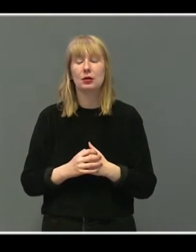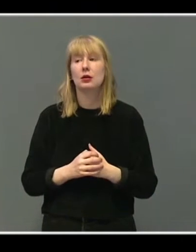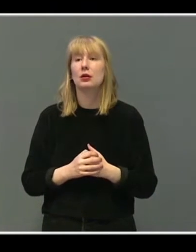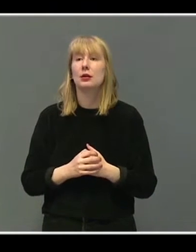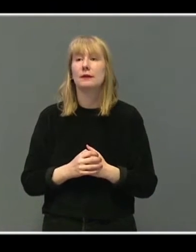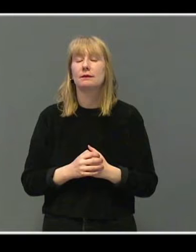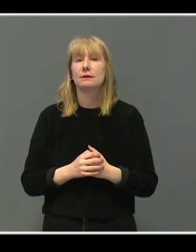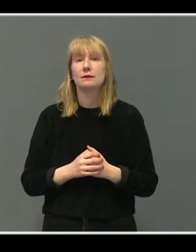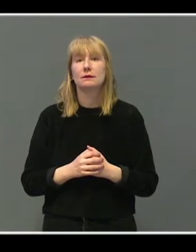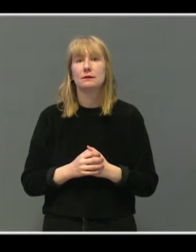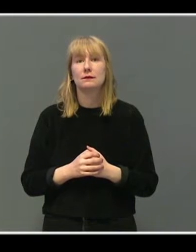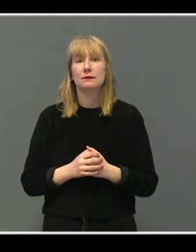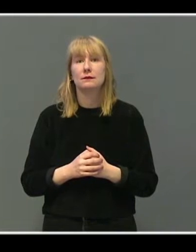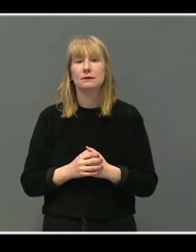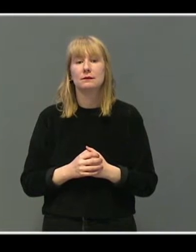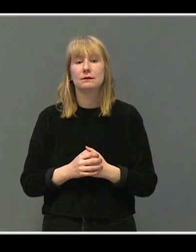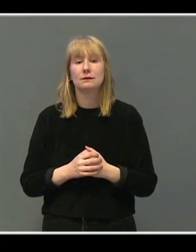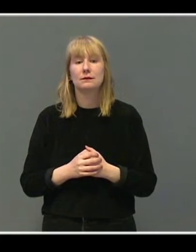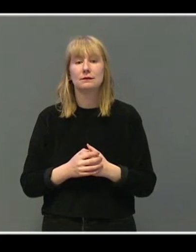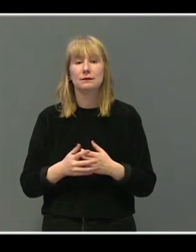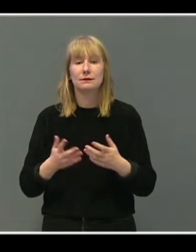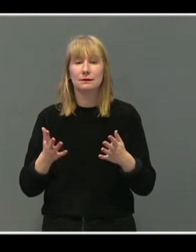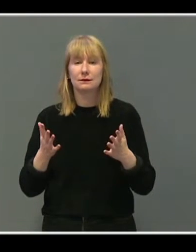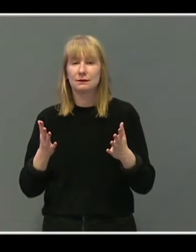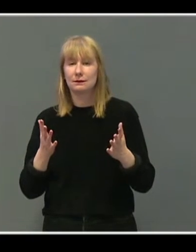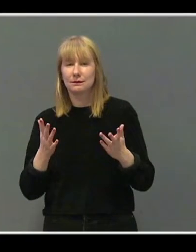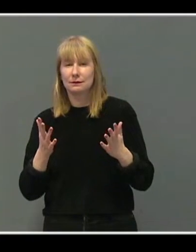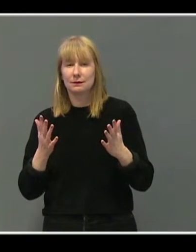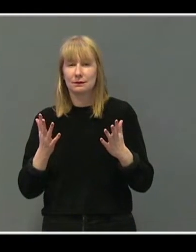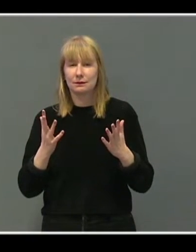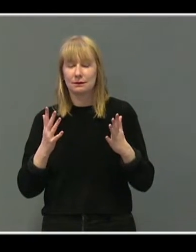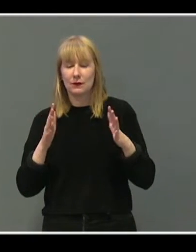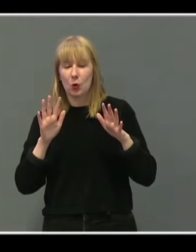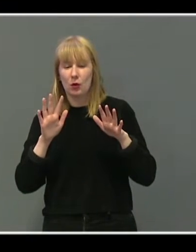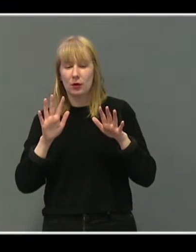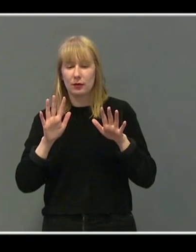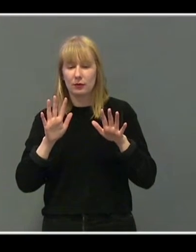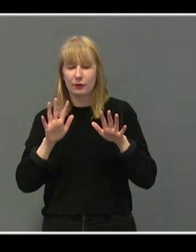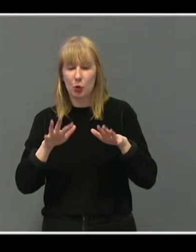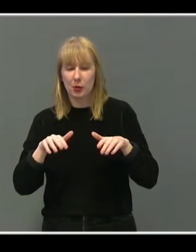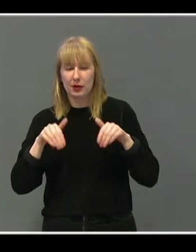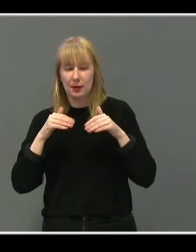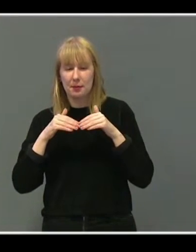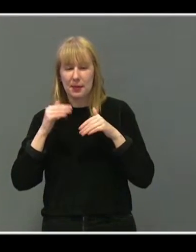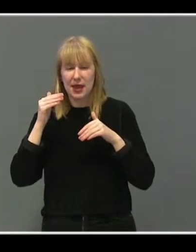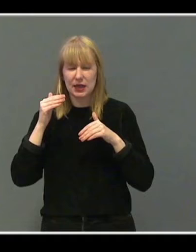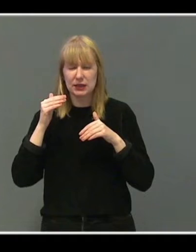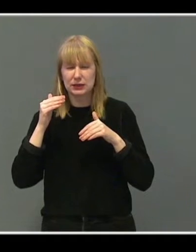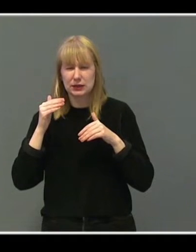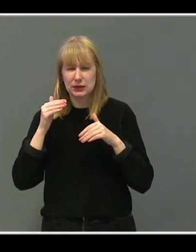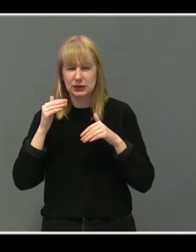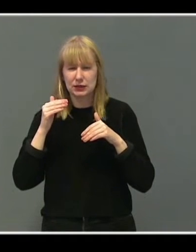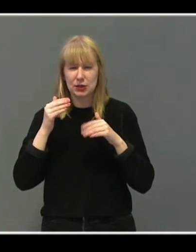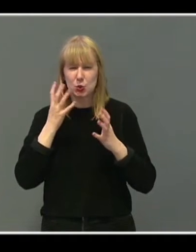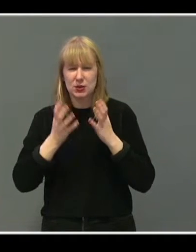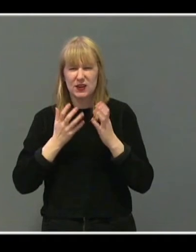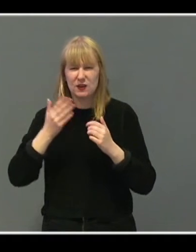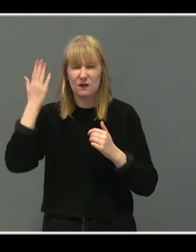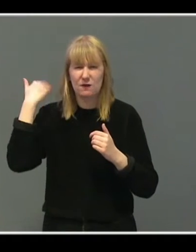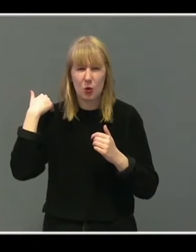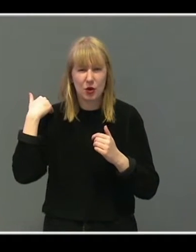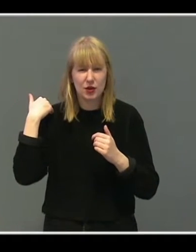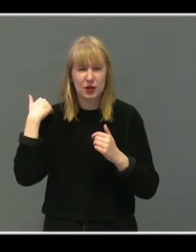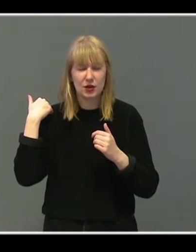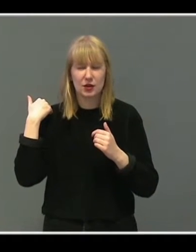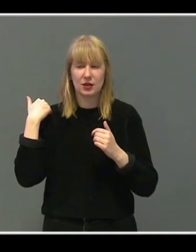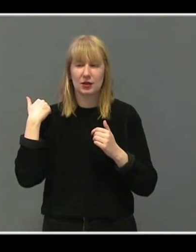Og hvor stemningen i forsamlingen har vært litt mer fintlig etter